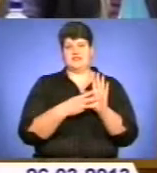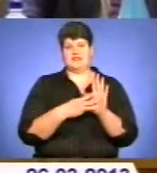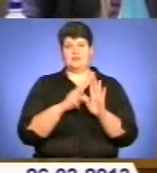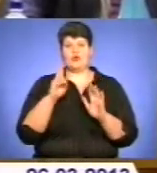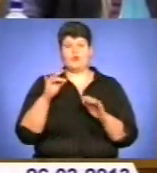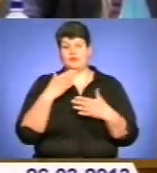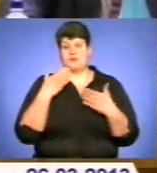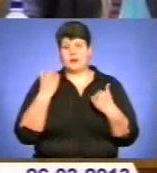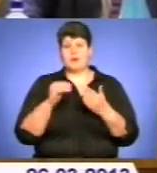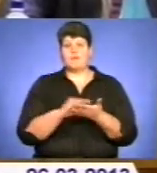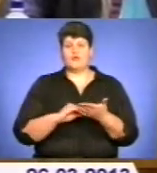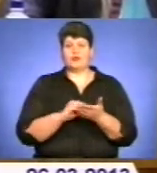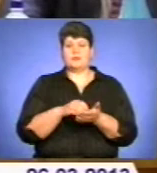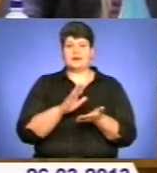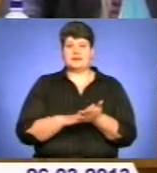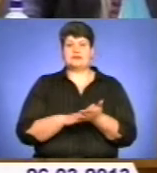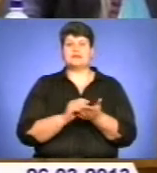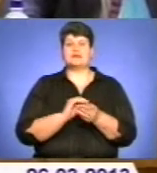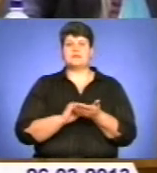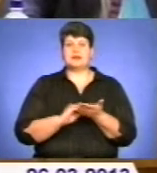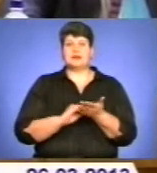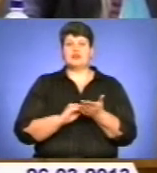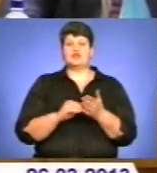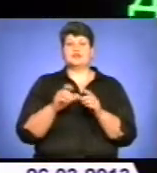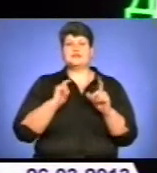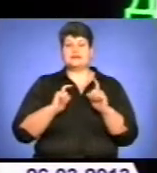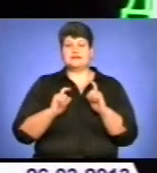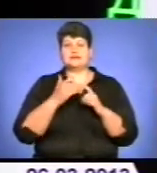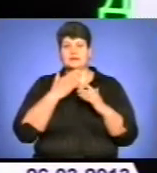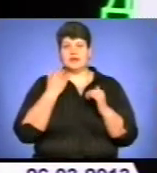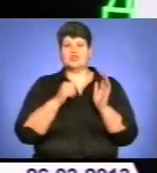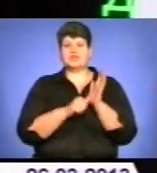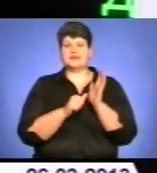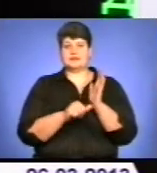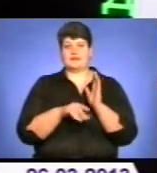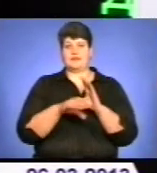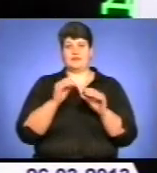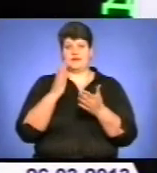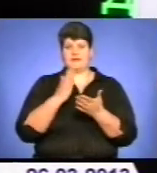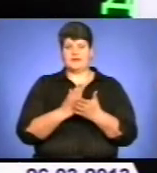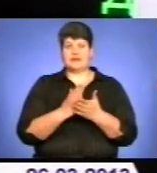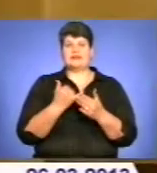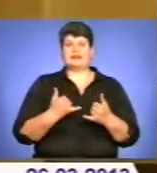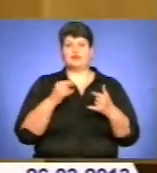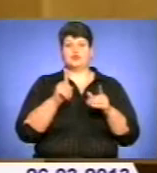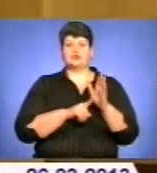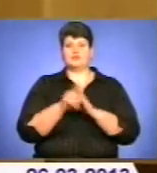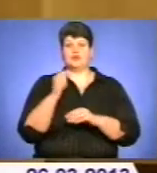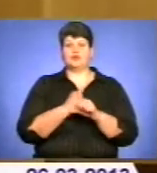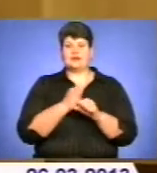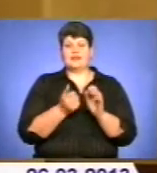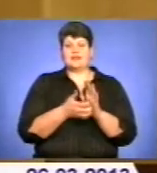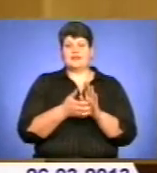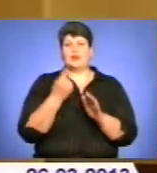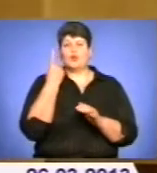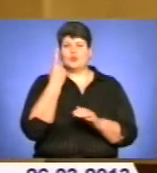Повторна перереєстрація знову зафіксувала, що сесія неправочинна. В залі 60 депутатів. Для того, щоб розпочати роботу, не вистачило